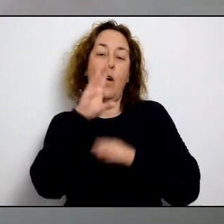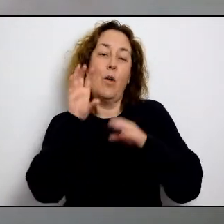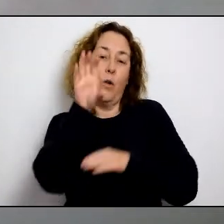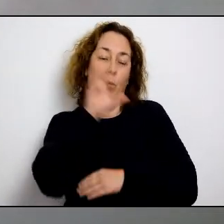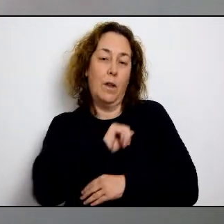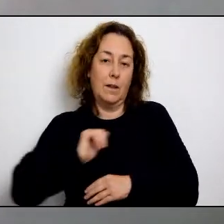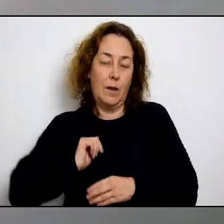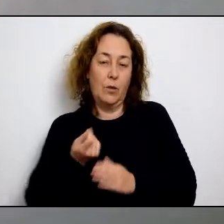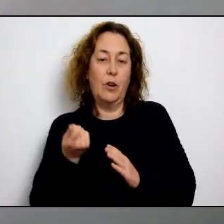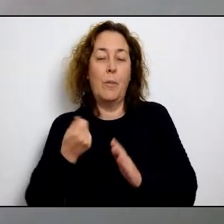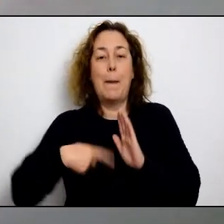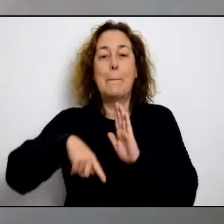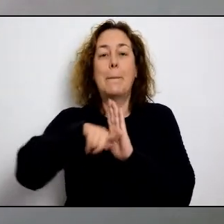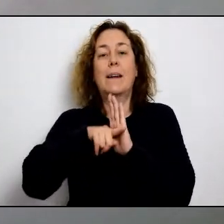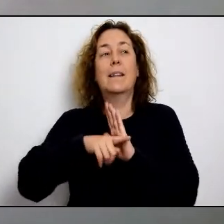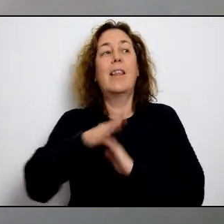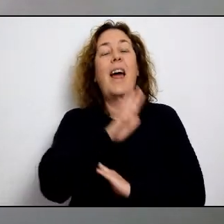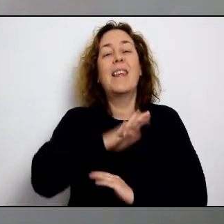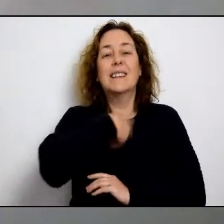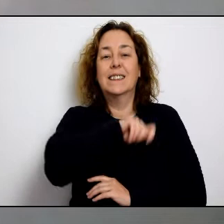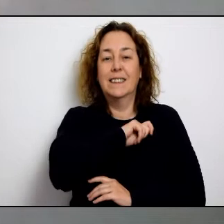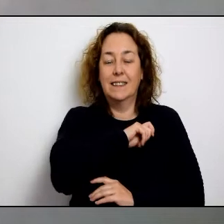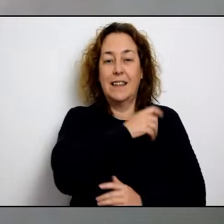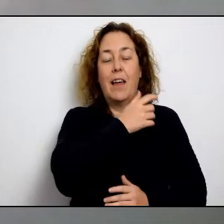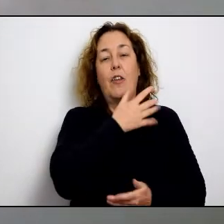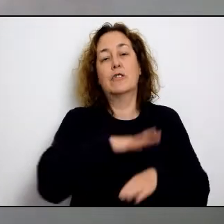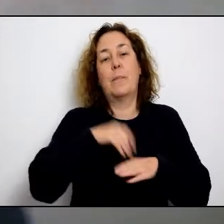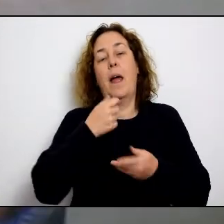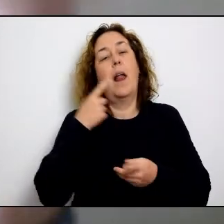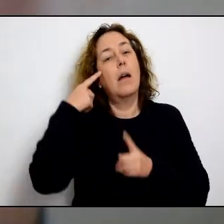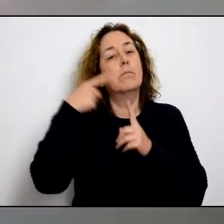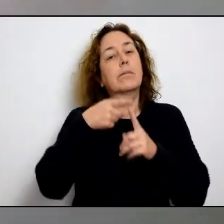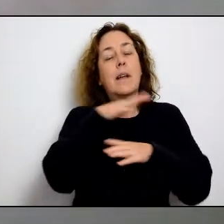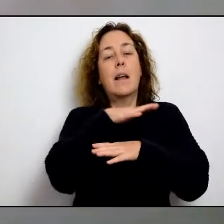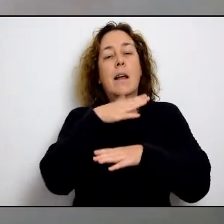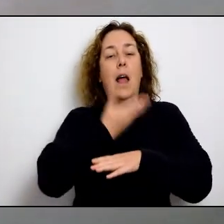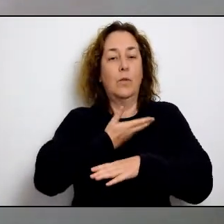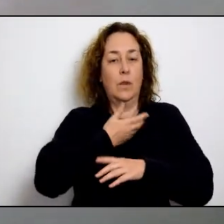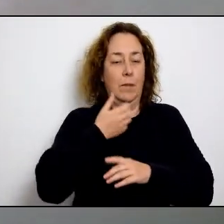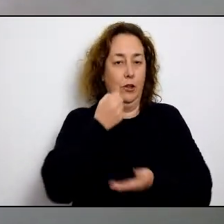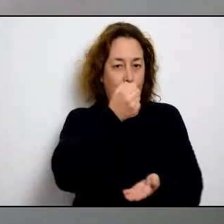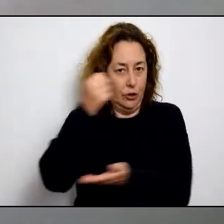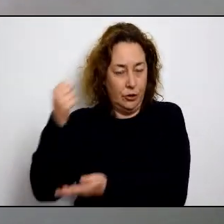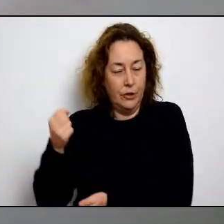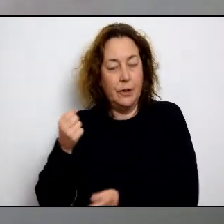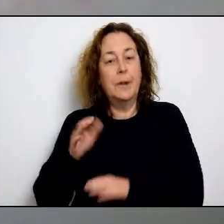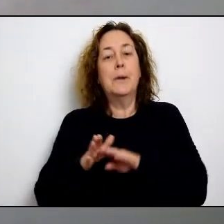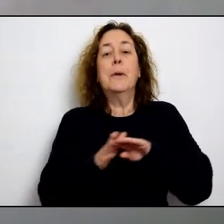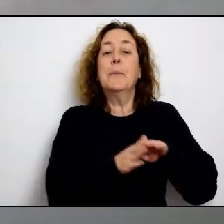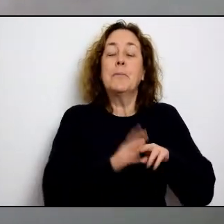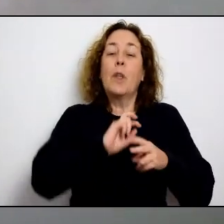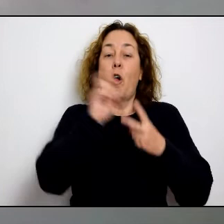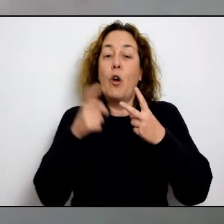a 84.000 euros més que han arribat a través de la comunitat autònoma per part d'aquesta partida que venia en nom de l'Estat